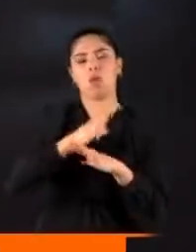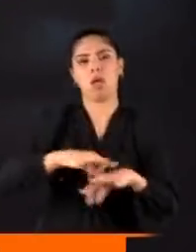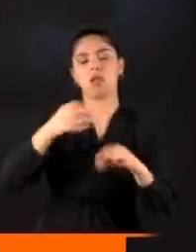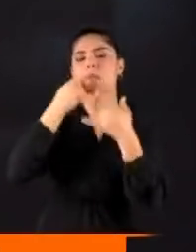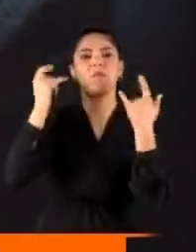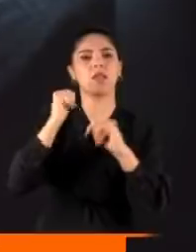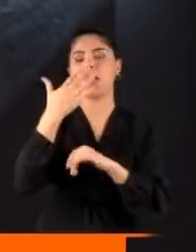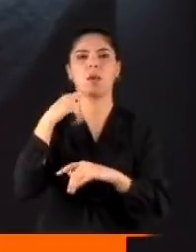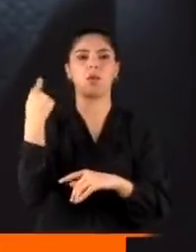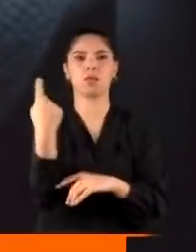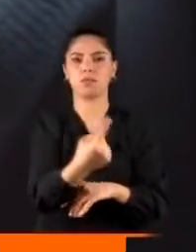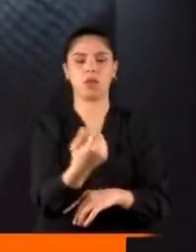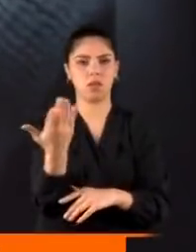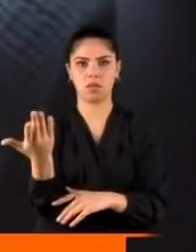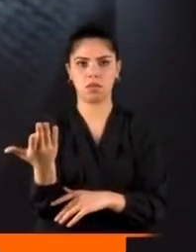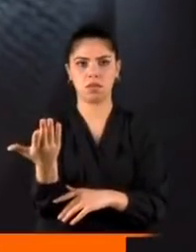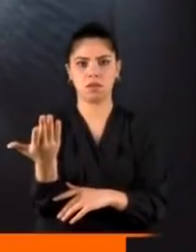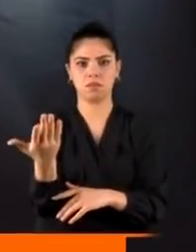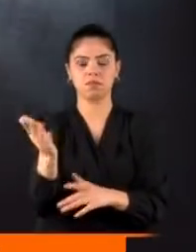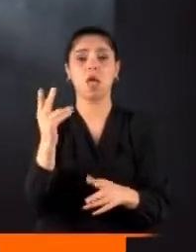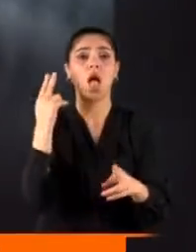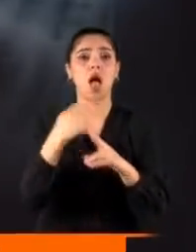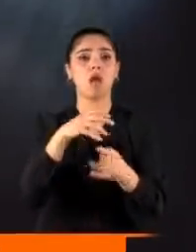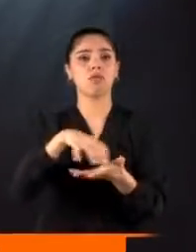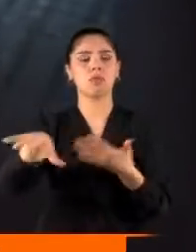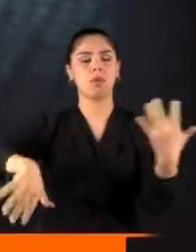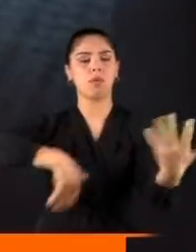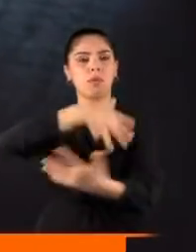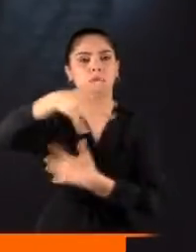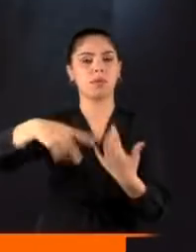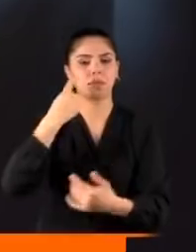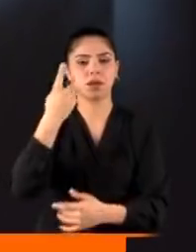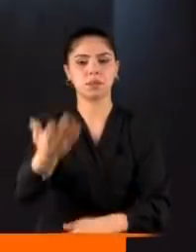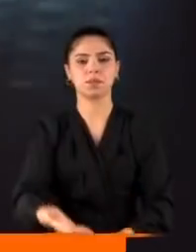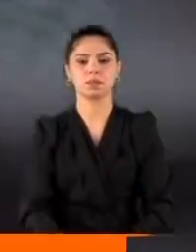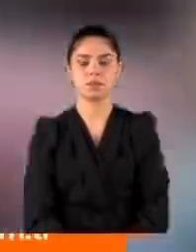Maske takmamıza gerek yok açıklamasını yaptılar ve acil servis birbirine girdi.